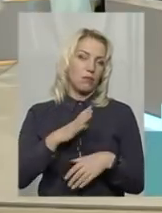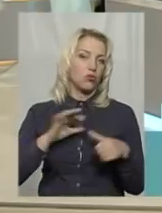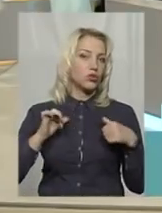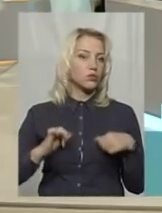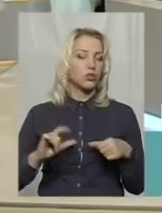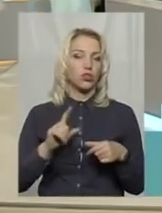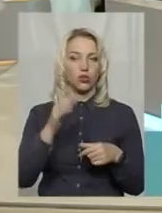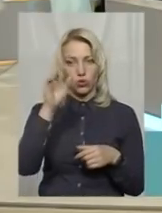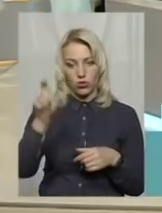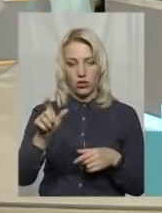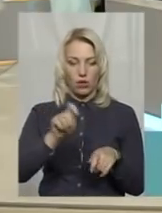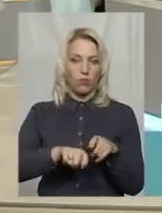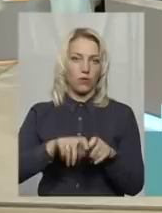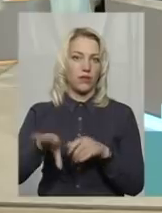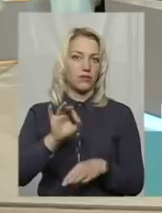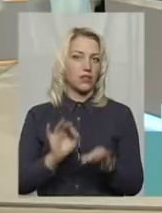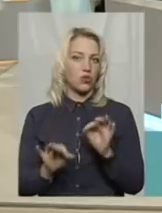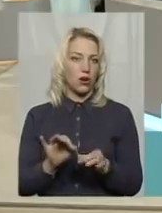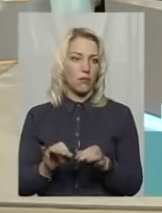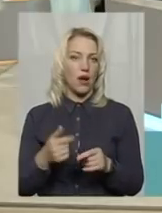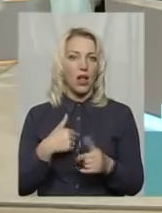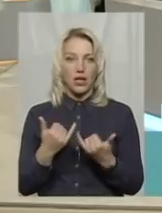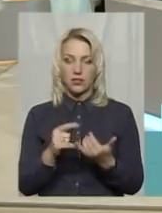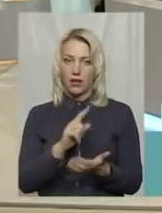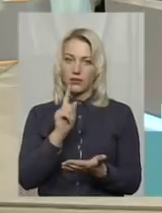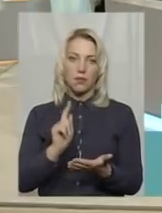він все перевірює і все нормально. А тепер питання стає.